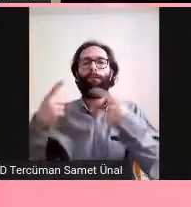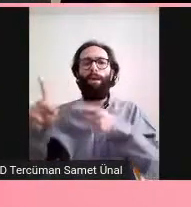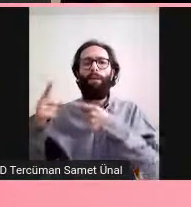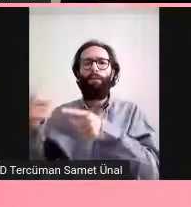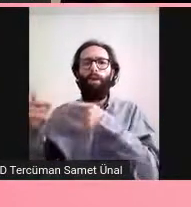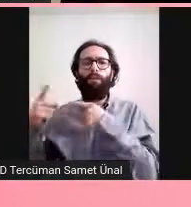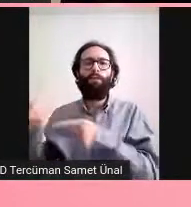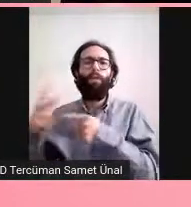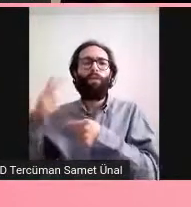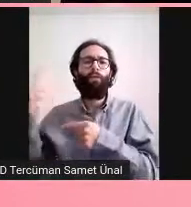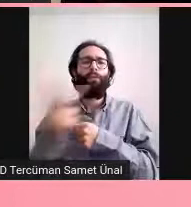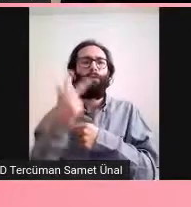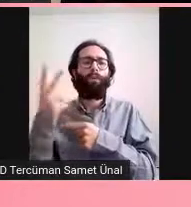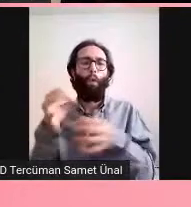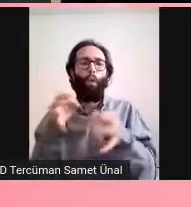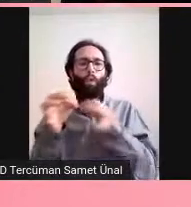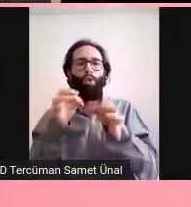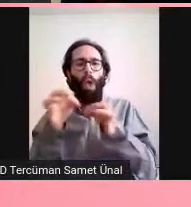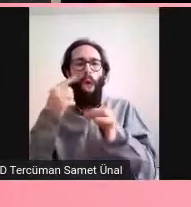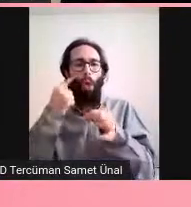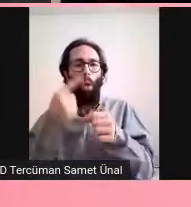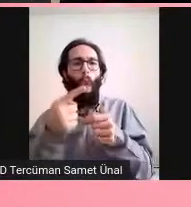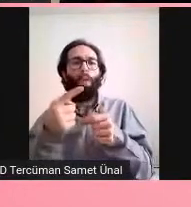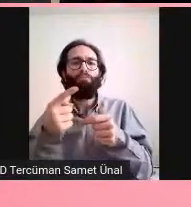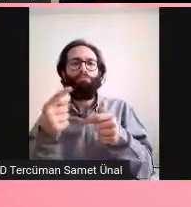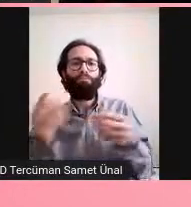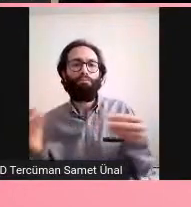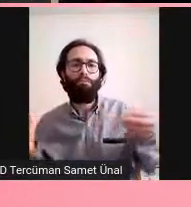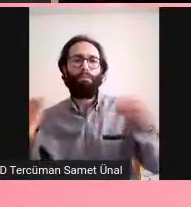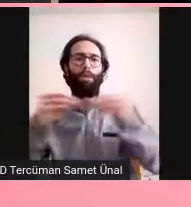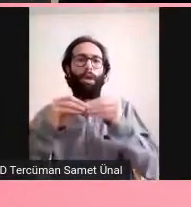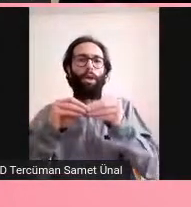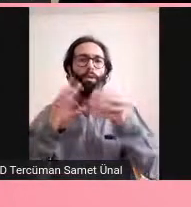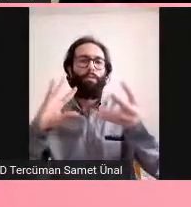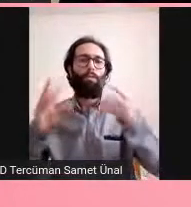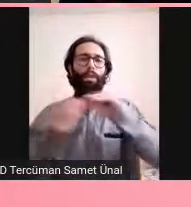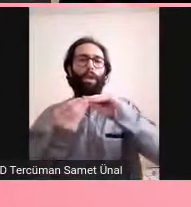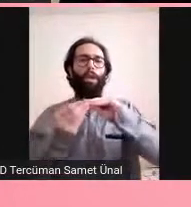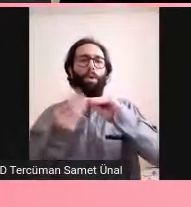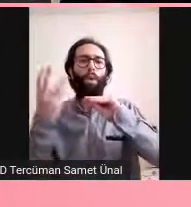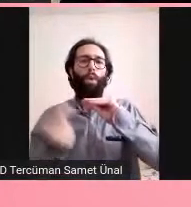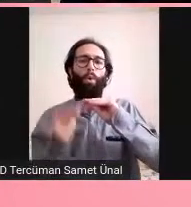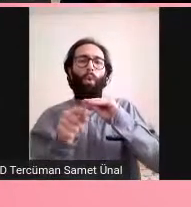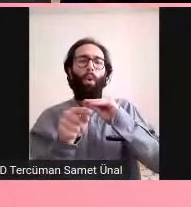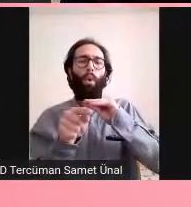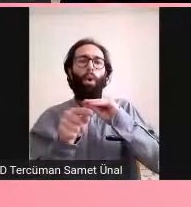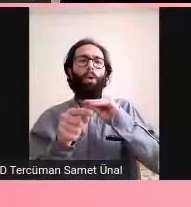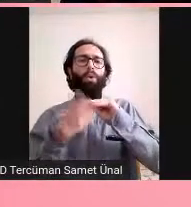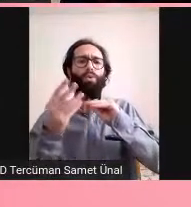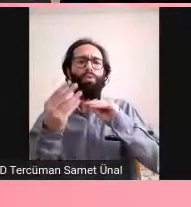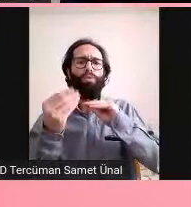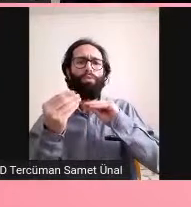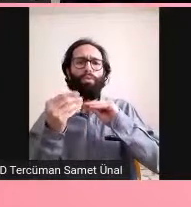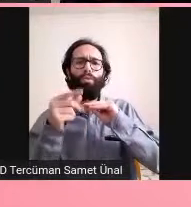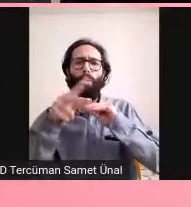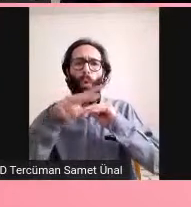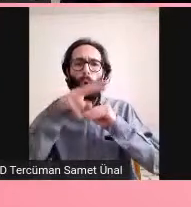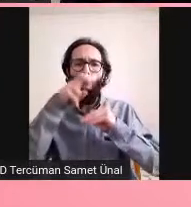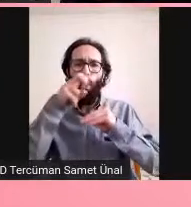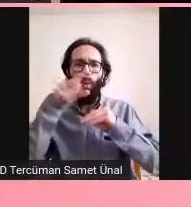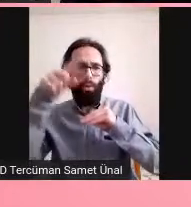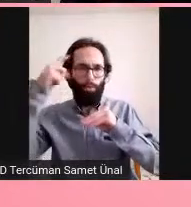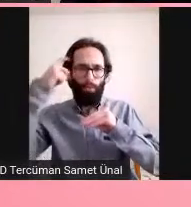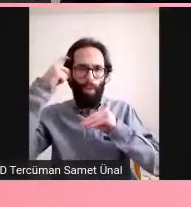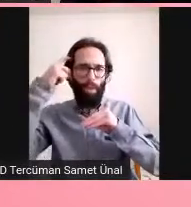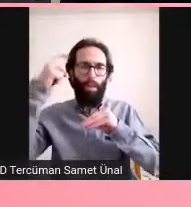duyu merkezimiz. Burada çok fazla nöron çeşidi var. Birisi